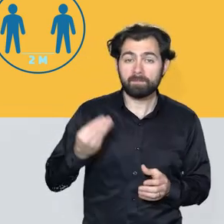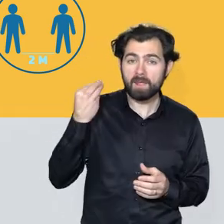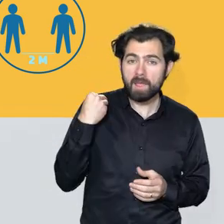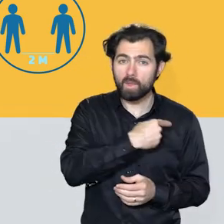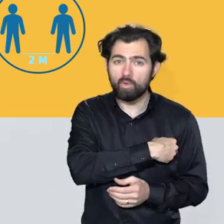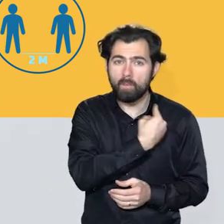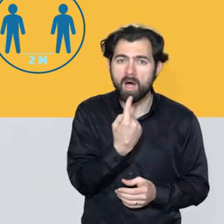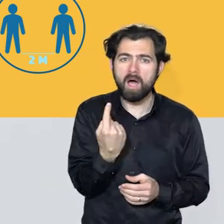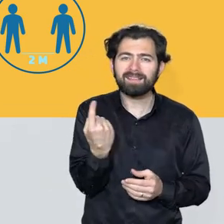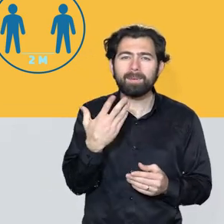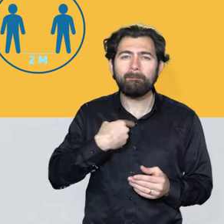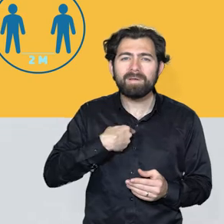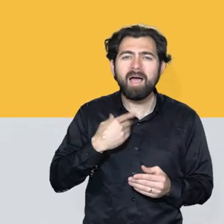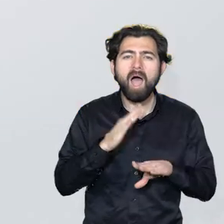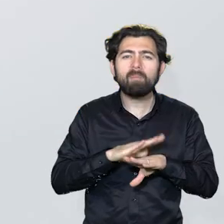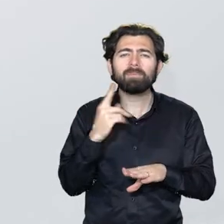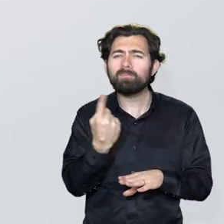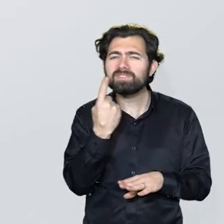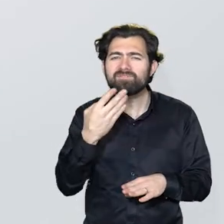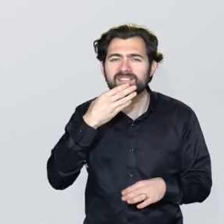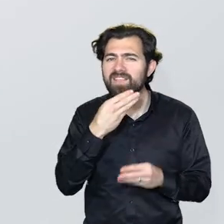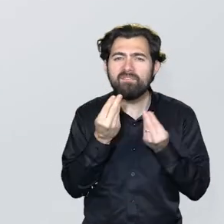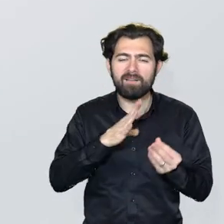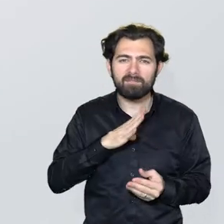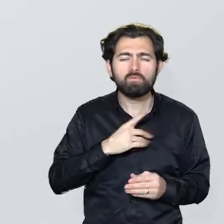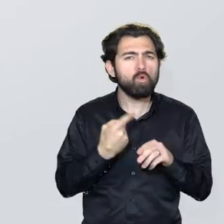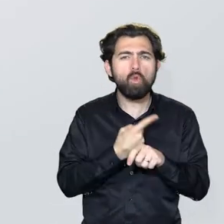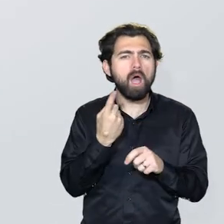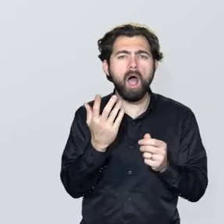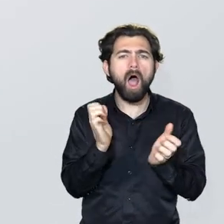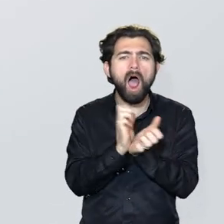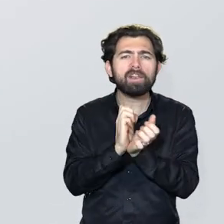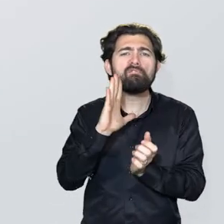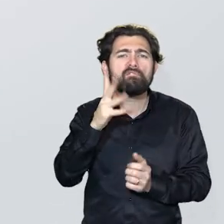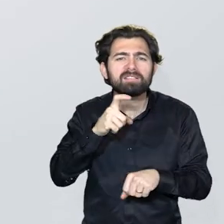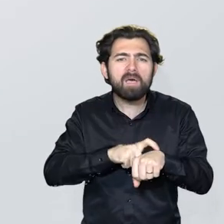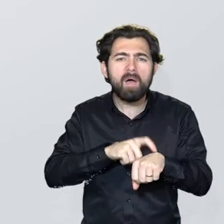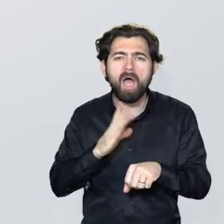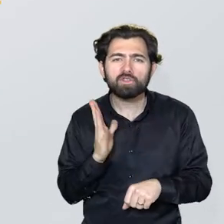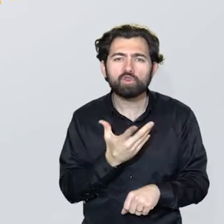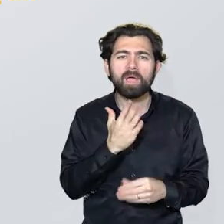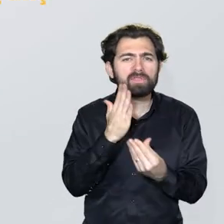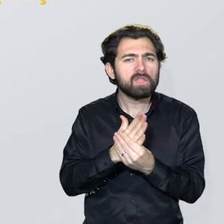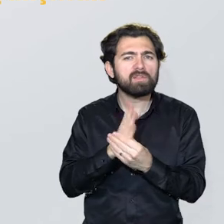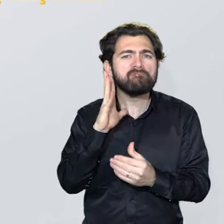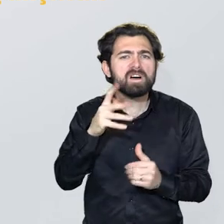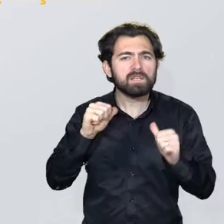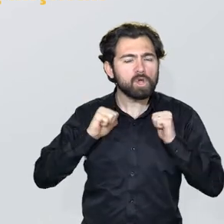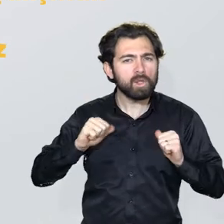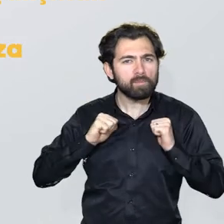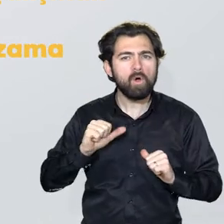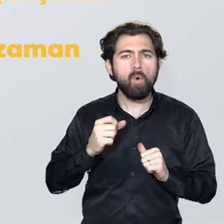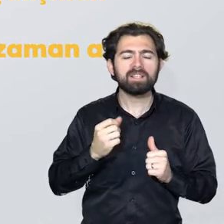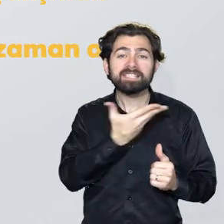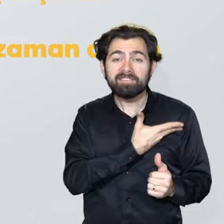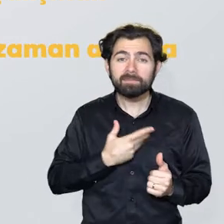yapamadıklarımız için bazı fırsatlar da sunar. Örneğin ailemizle birlikte daha fazla olmak, derslerimizle daha fazla çalışmak, hobilerimizle daha